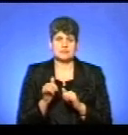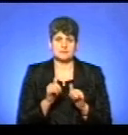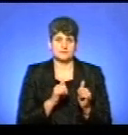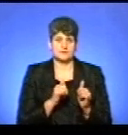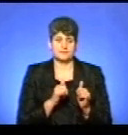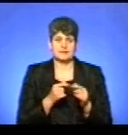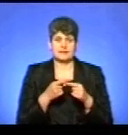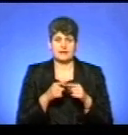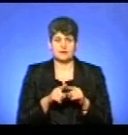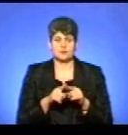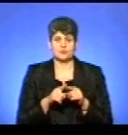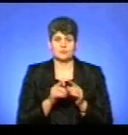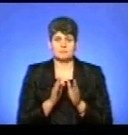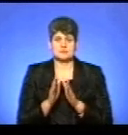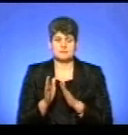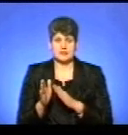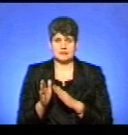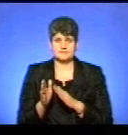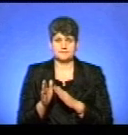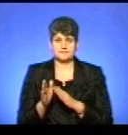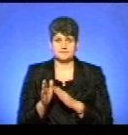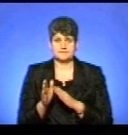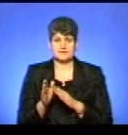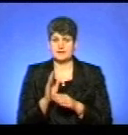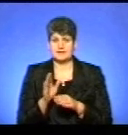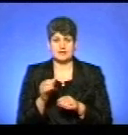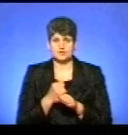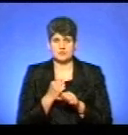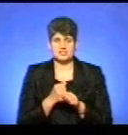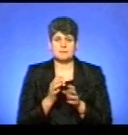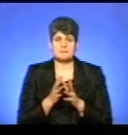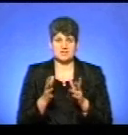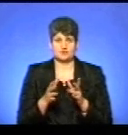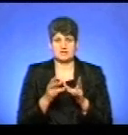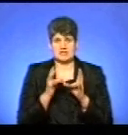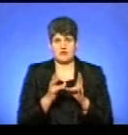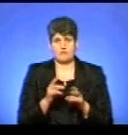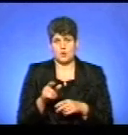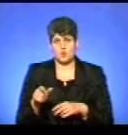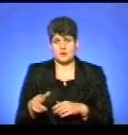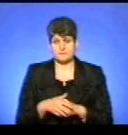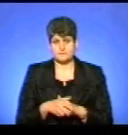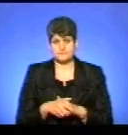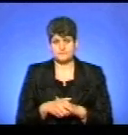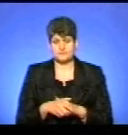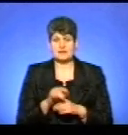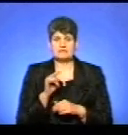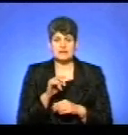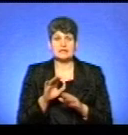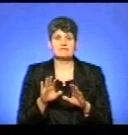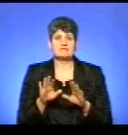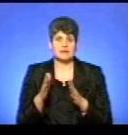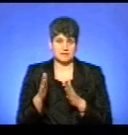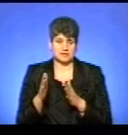техніку безпеки і не нанести ще більшої травми людям. В таких випадках,